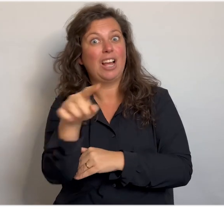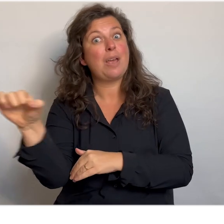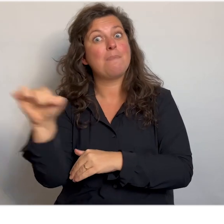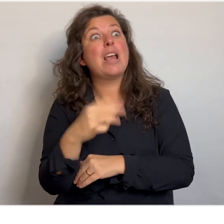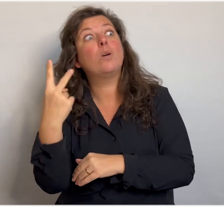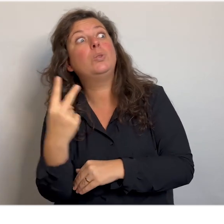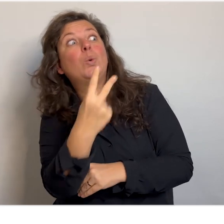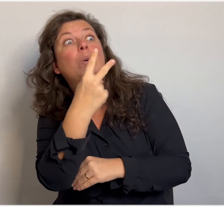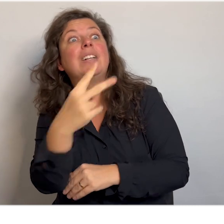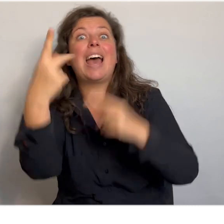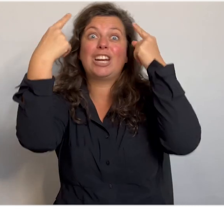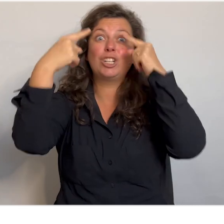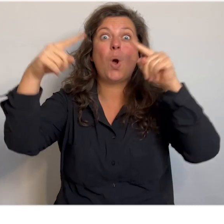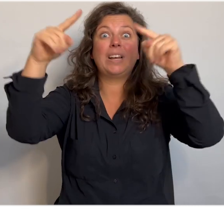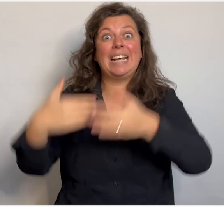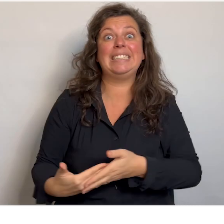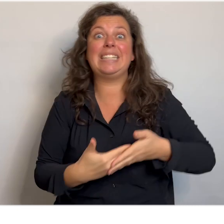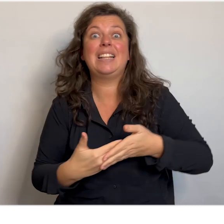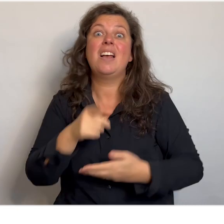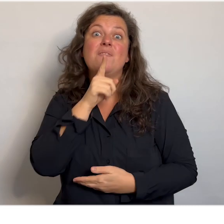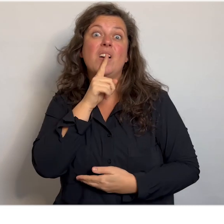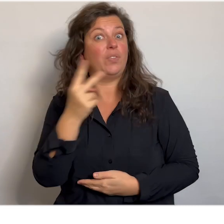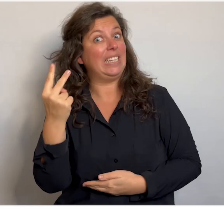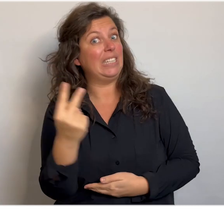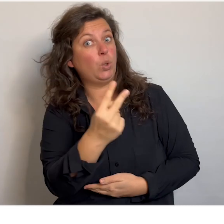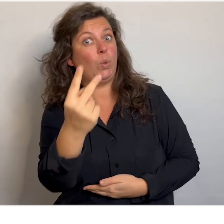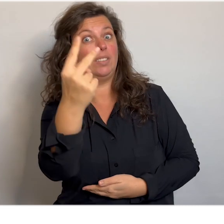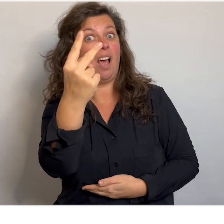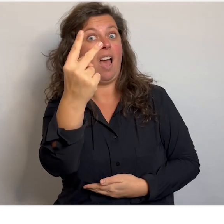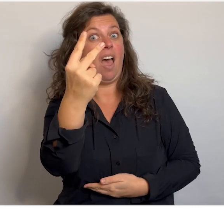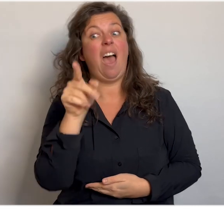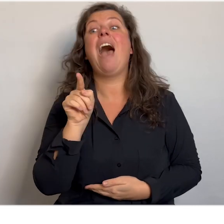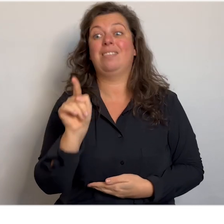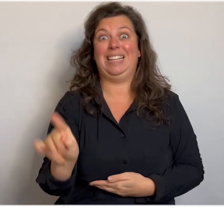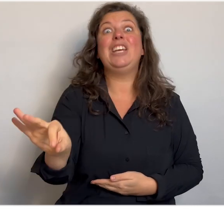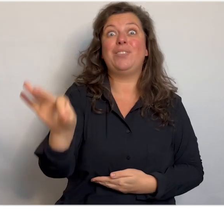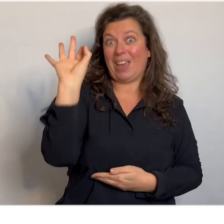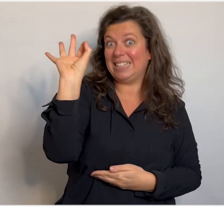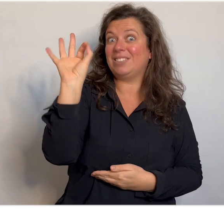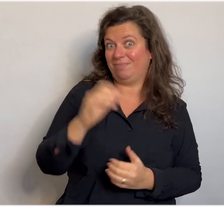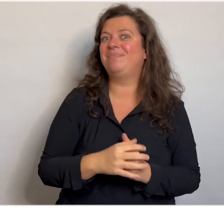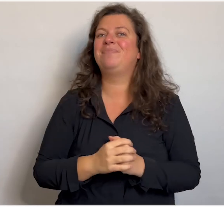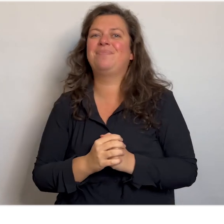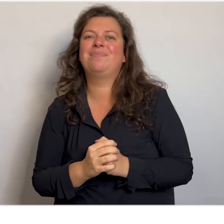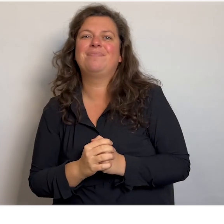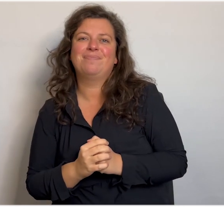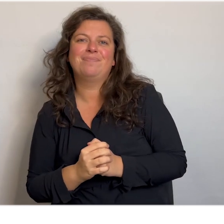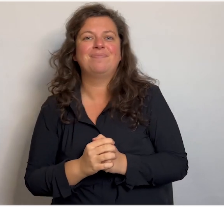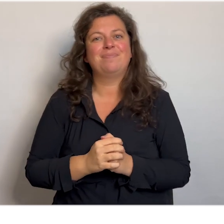Ga je mee op zoek naar het koningskind? Want wie zoekt, die wint.